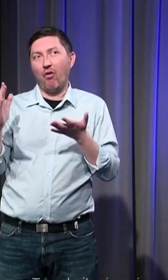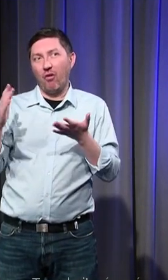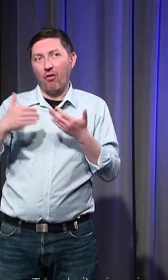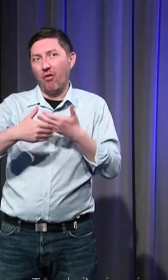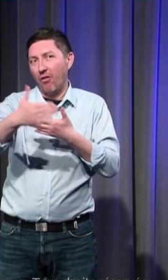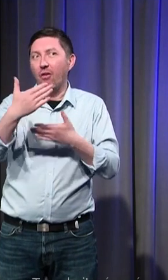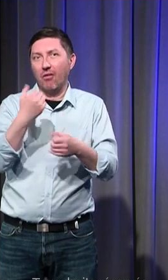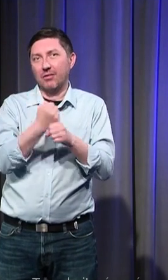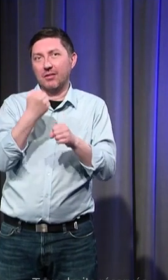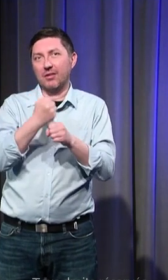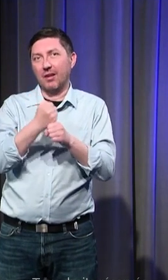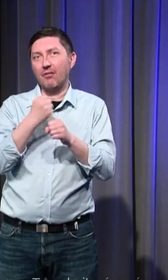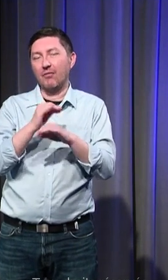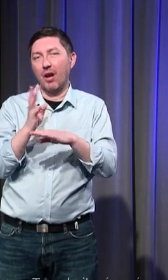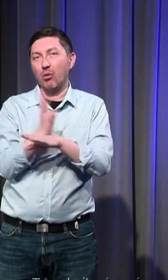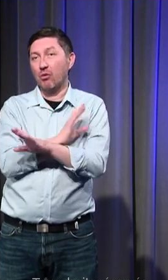'il n'y a pas d'histoire